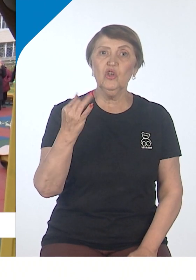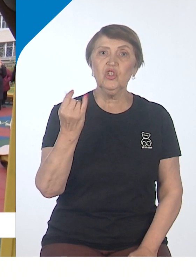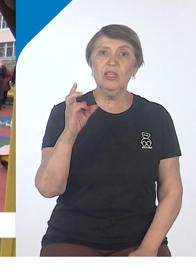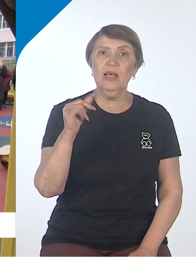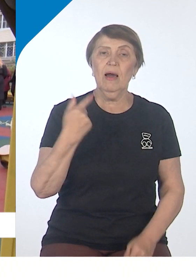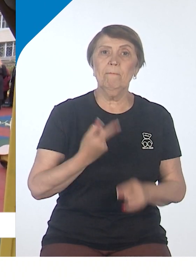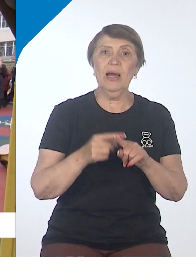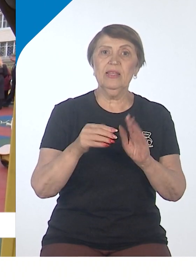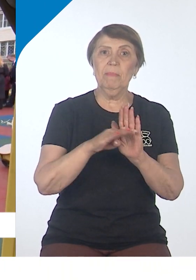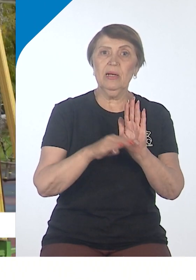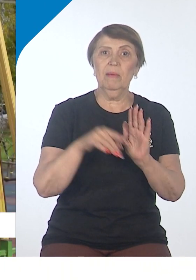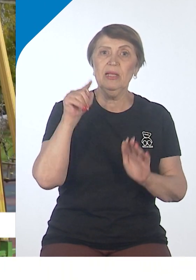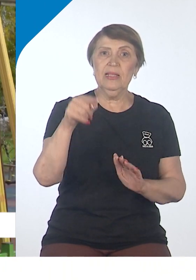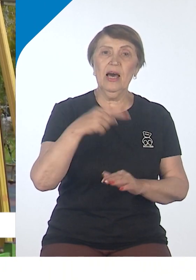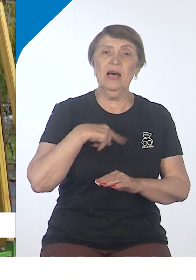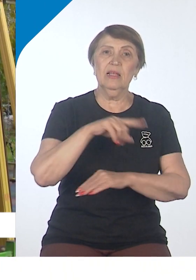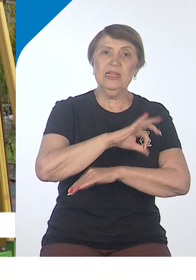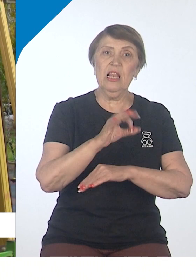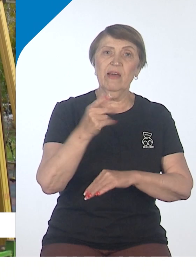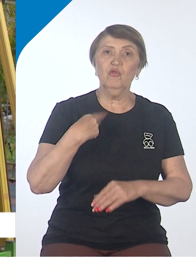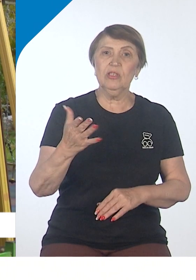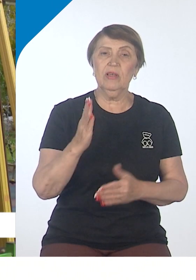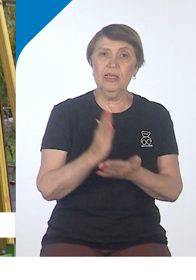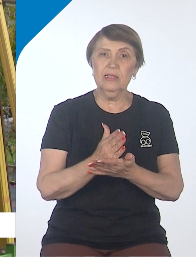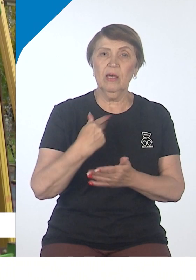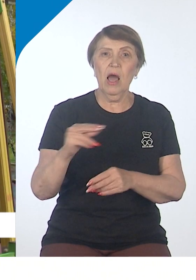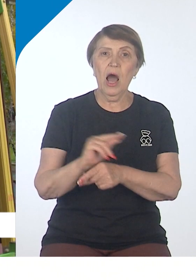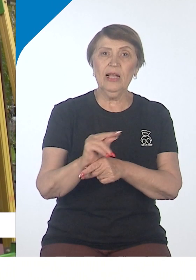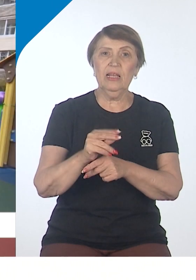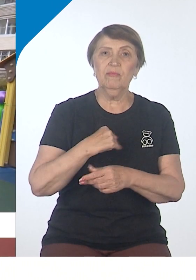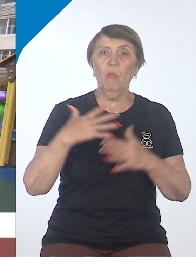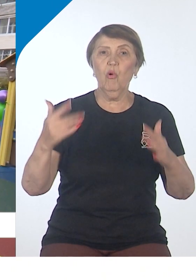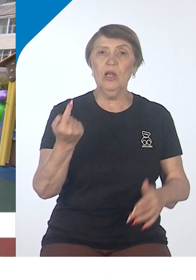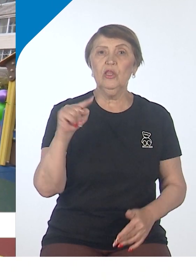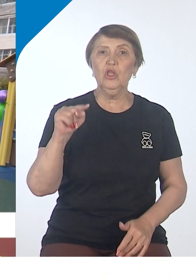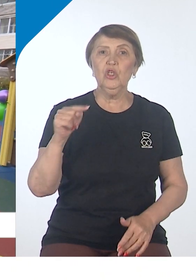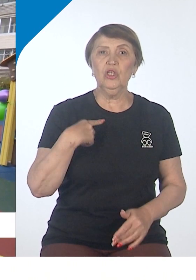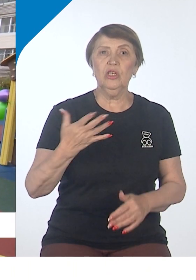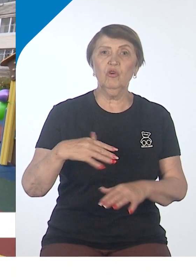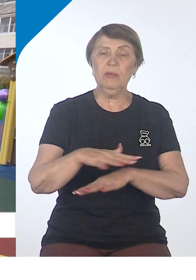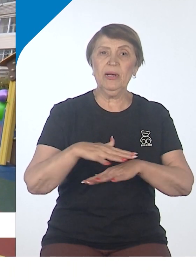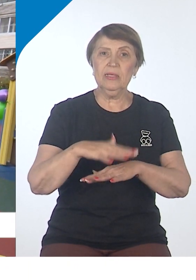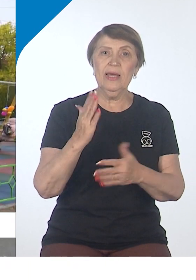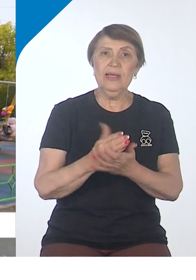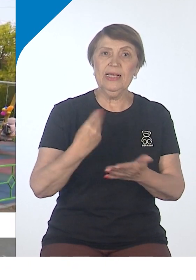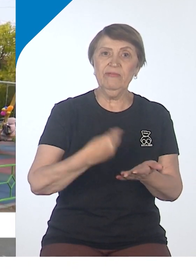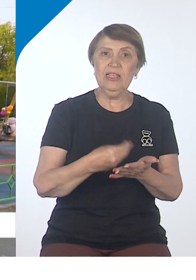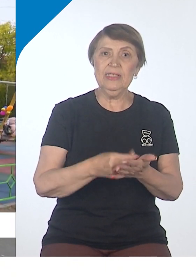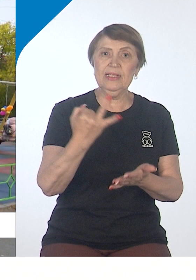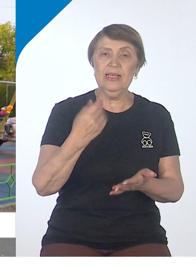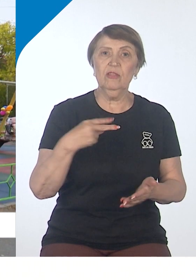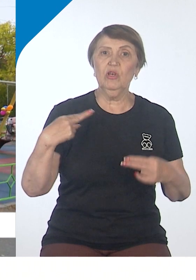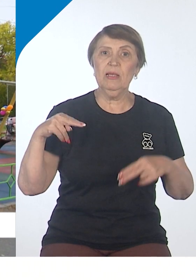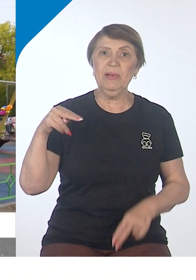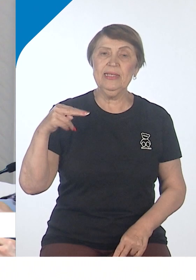программе на Дальнем Востоке уже отремонтировано около двух тысяч городских пространств. Проекты реконструкции финансируются из средств президентской